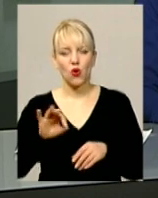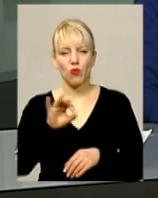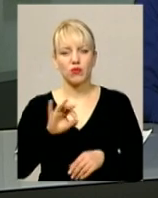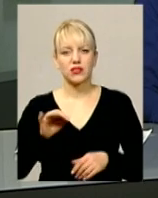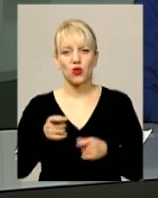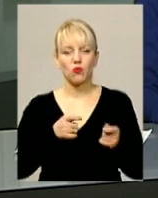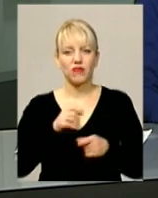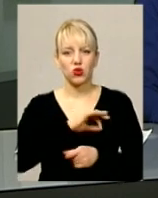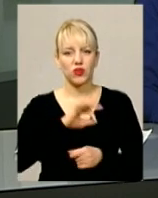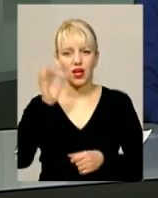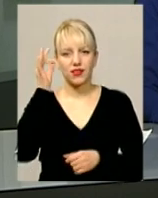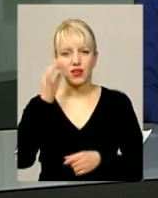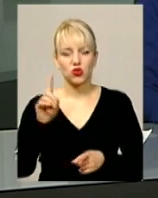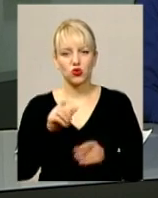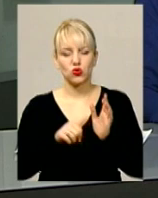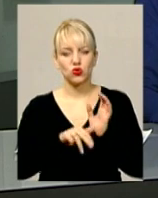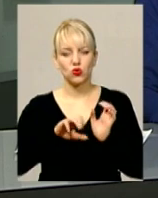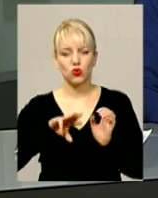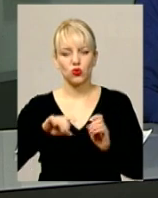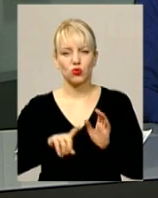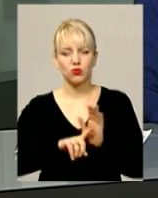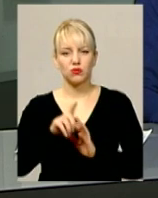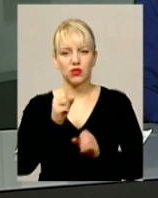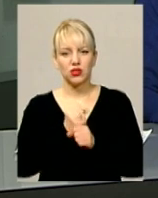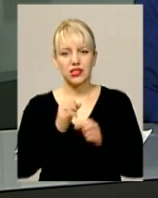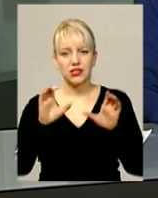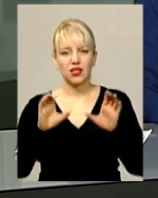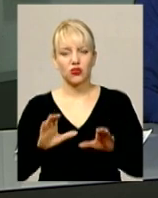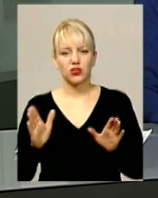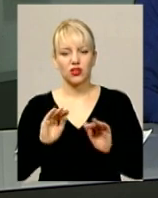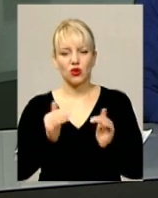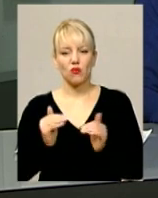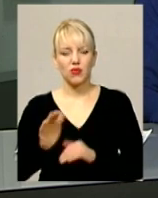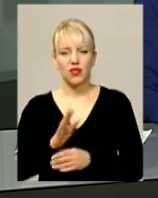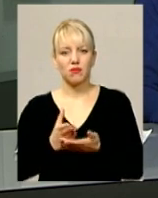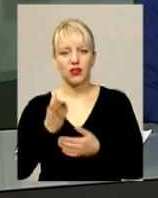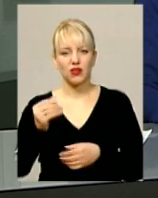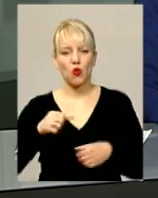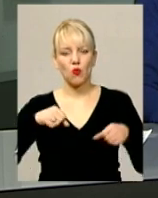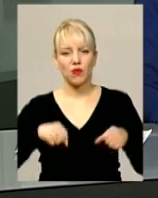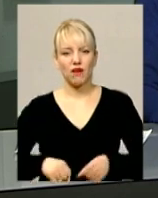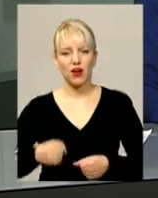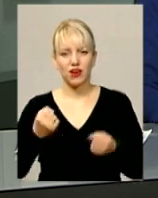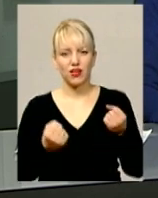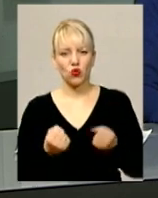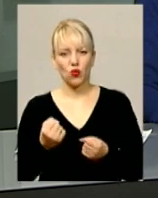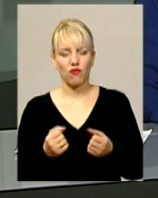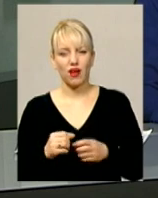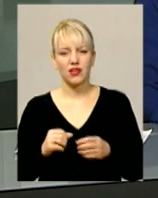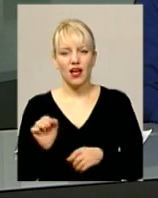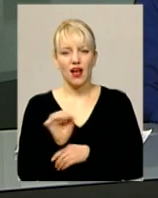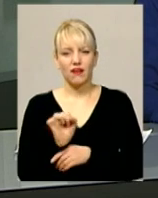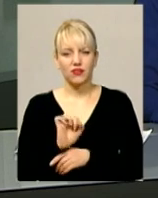юстиції. Нагадаю, 6 лютого набрав чинності закон, який обмежує неплатників у правах керування автівкою, виїзді за кордон та